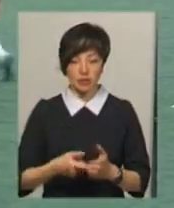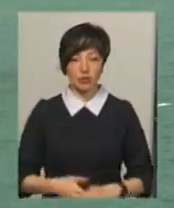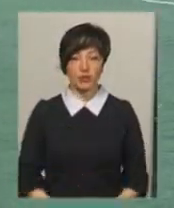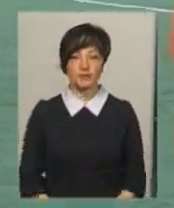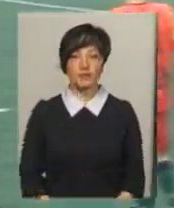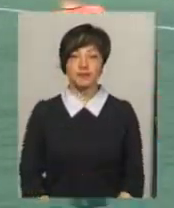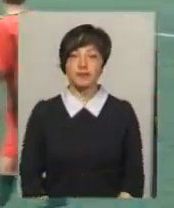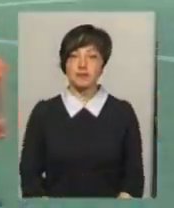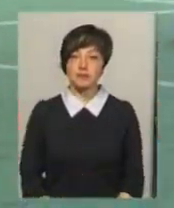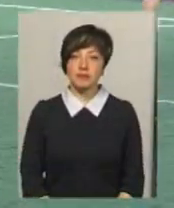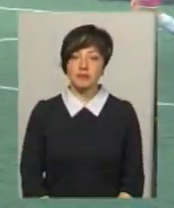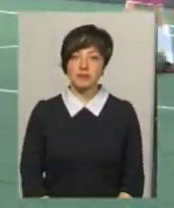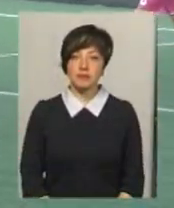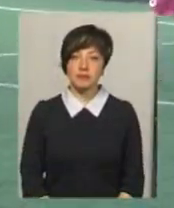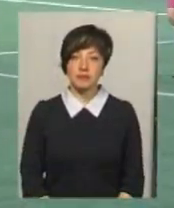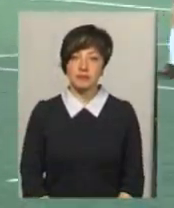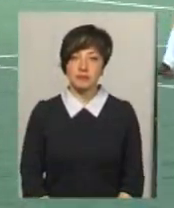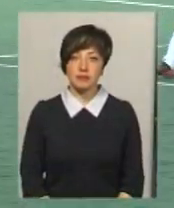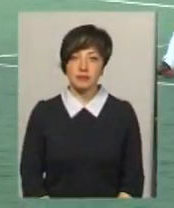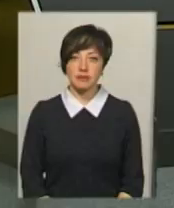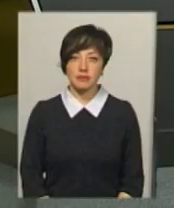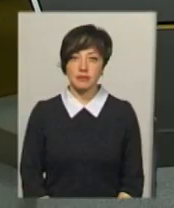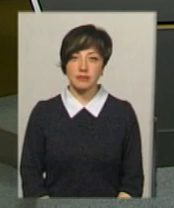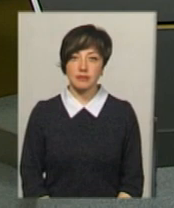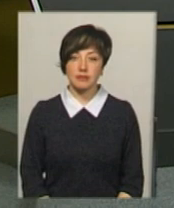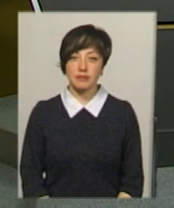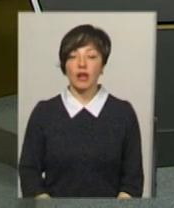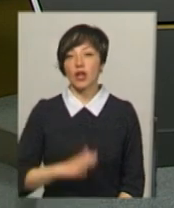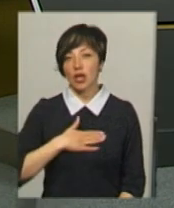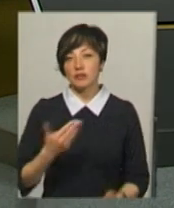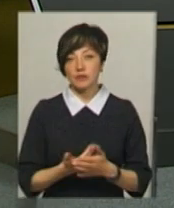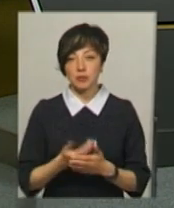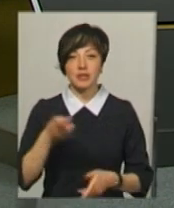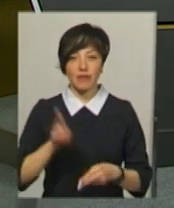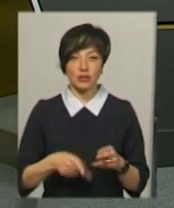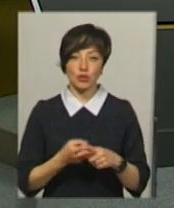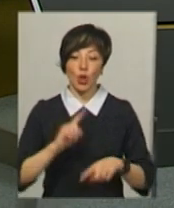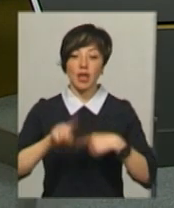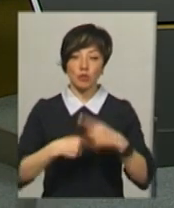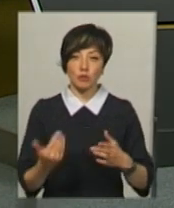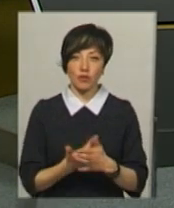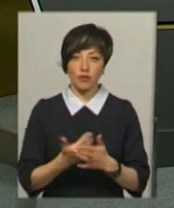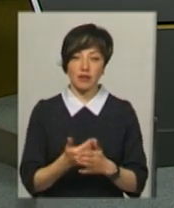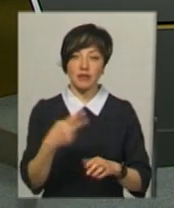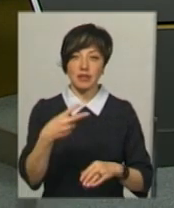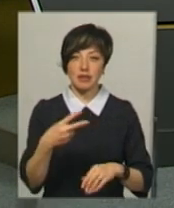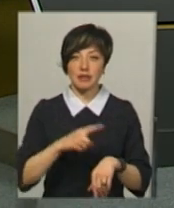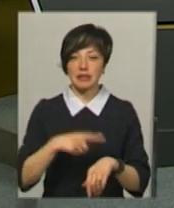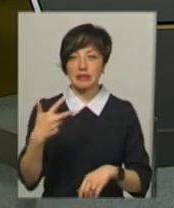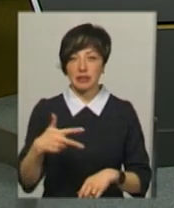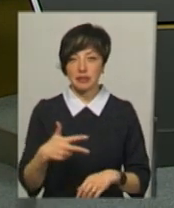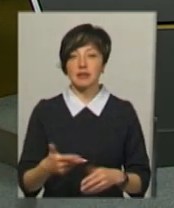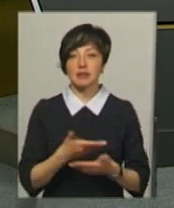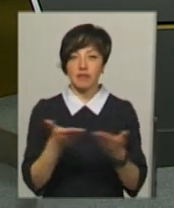Гомений, Олександр Голишевський, новини по Діліцентр. Наш випуск на цьому завершено. Наступний вийде в ефір о 20.30.